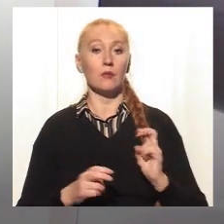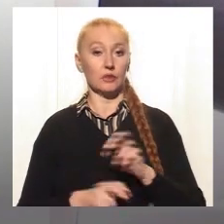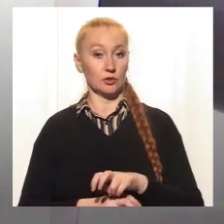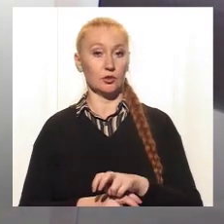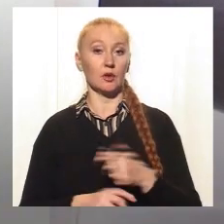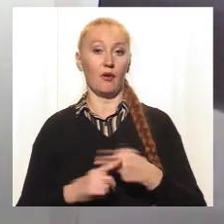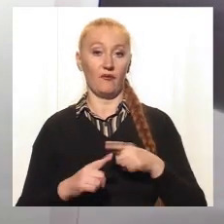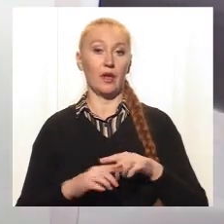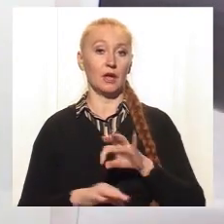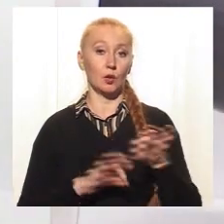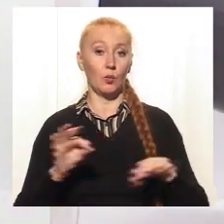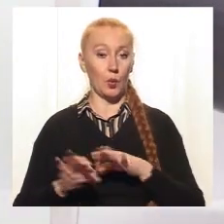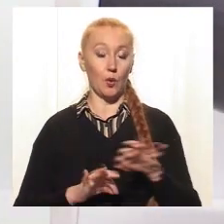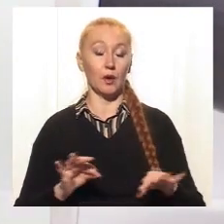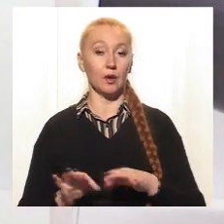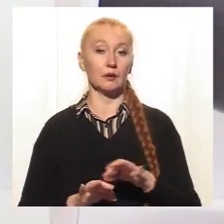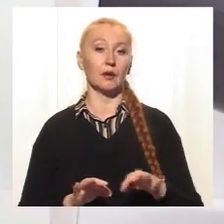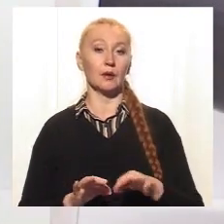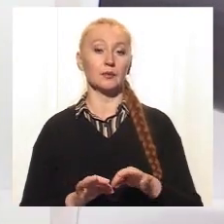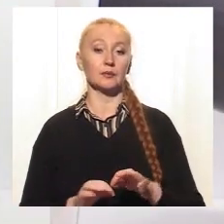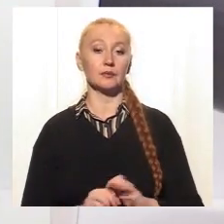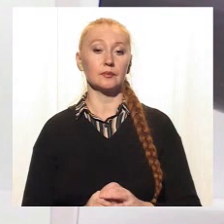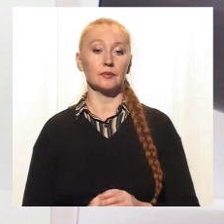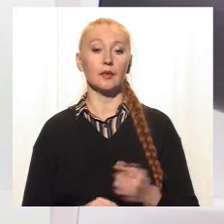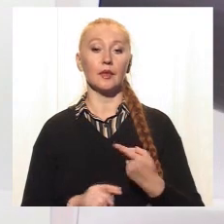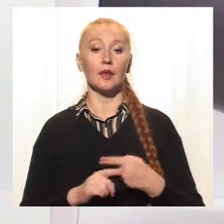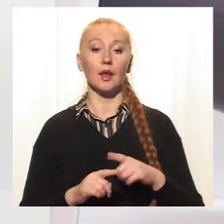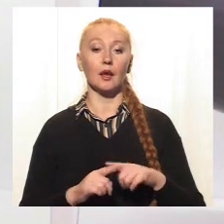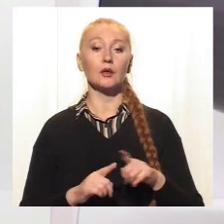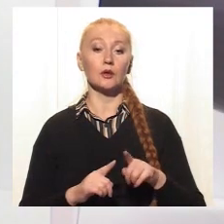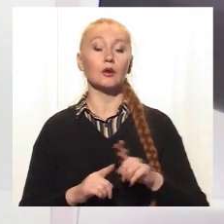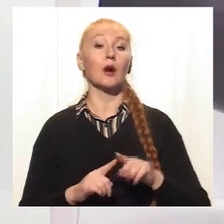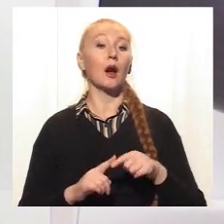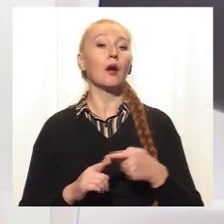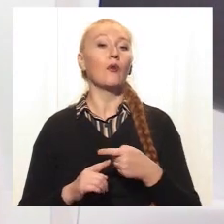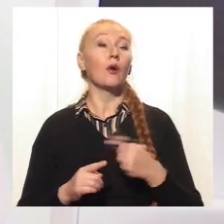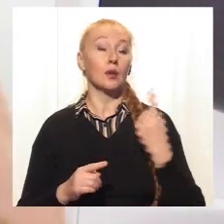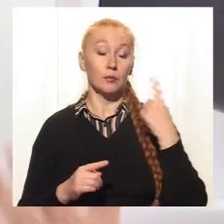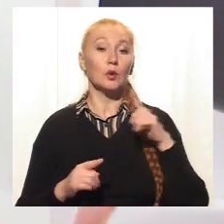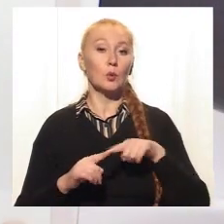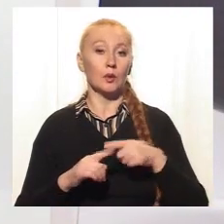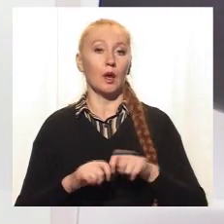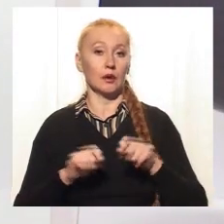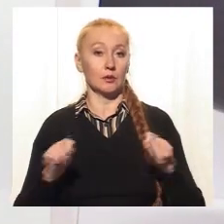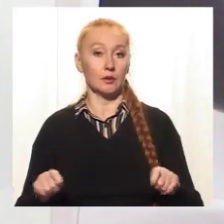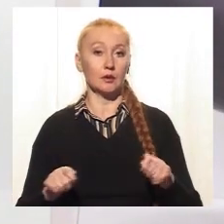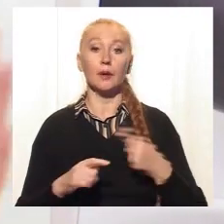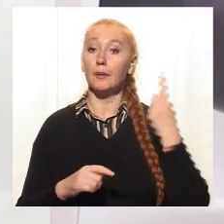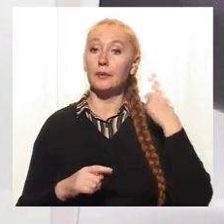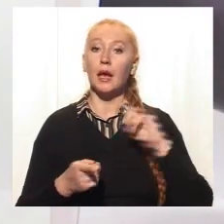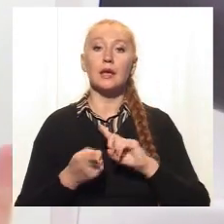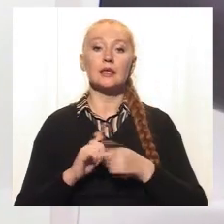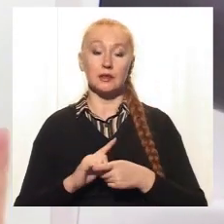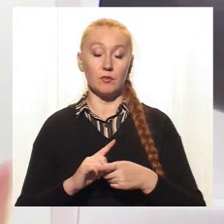в цель, ради я його основала, – це идея змінити